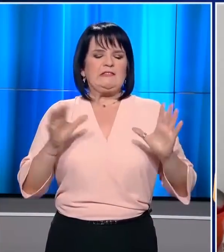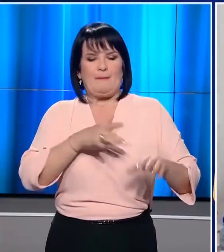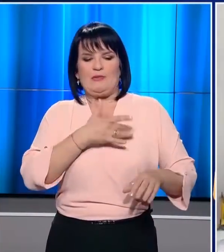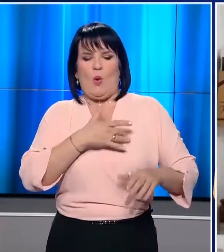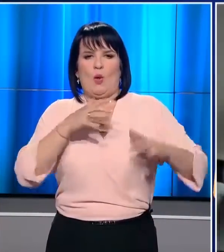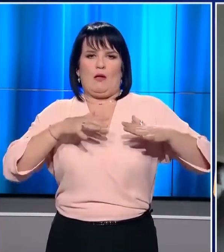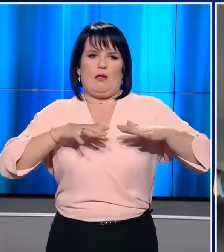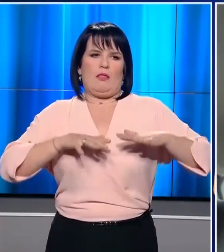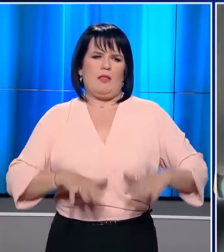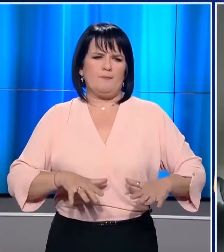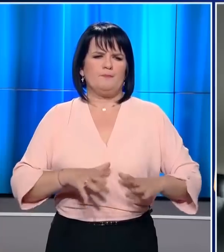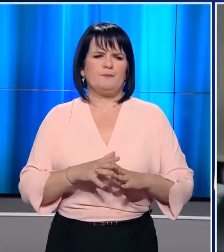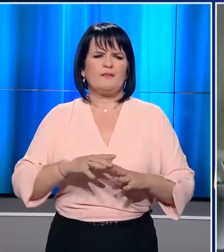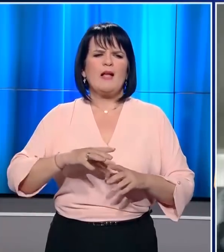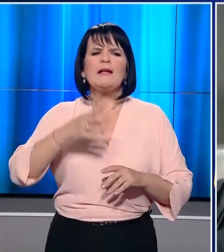ψυχολογία του.